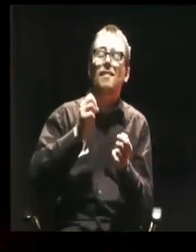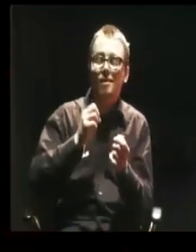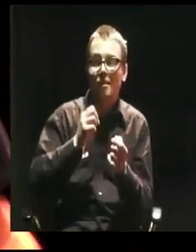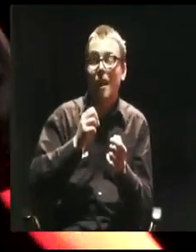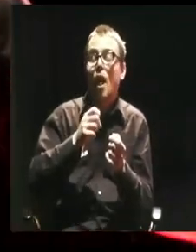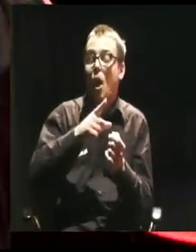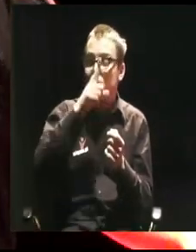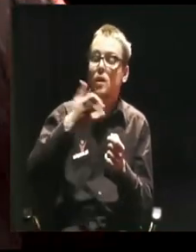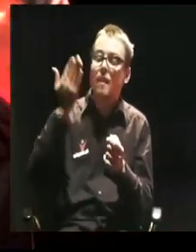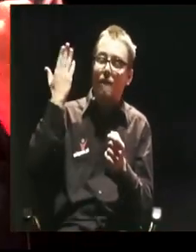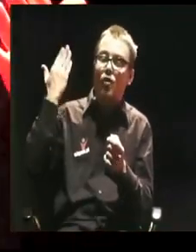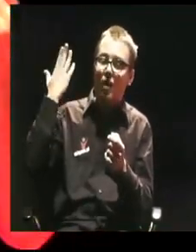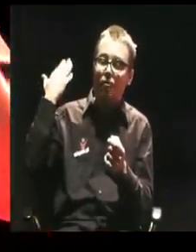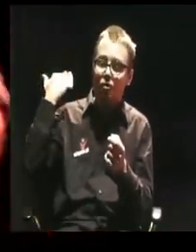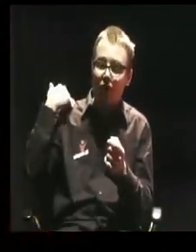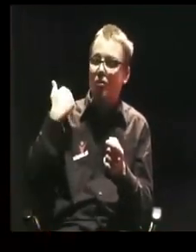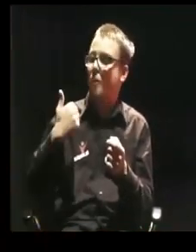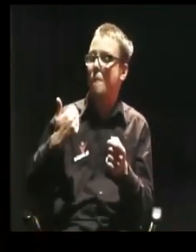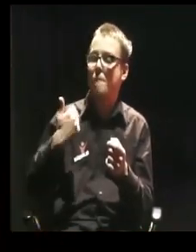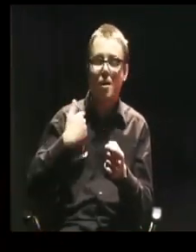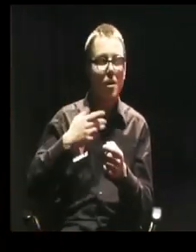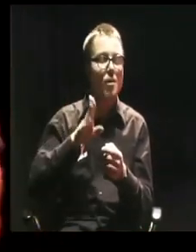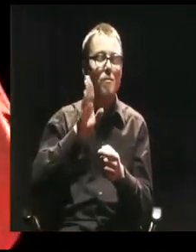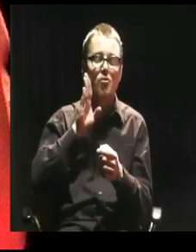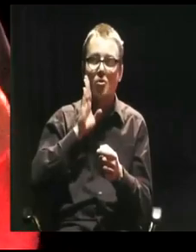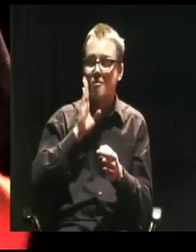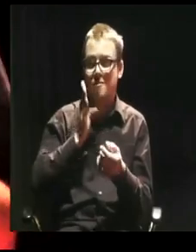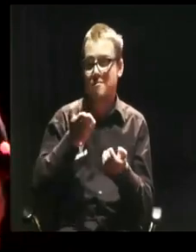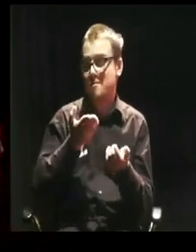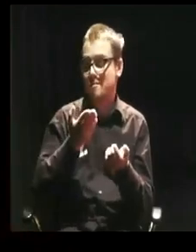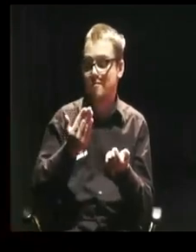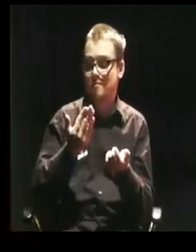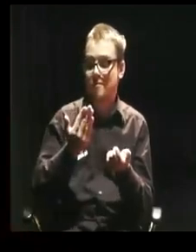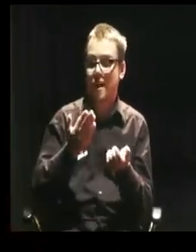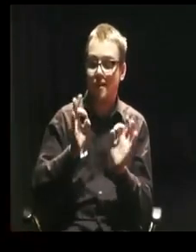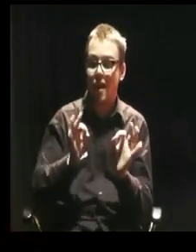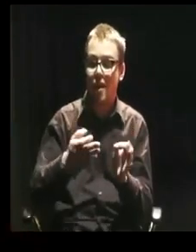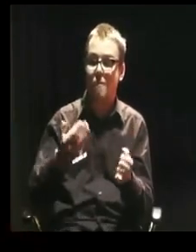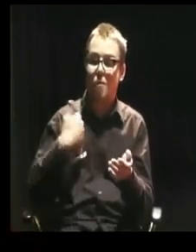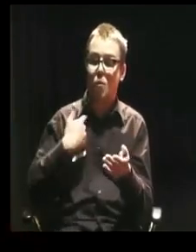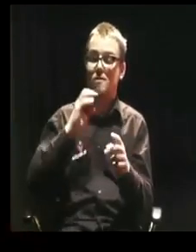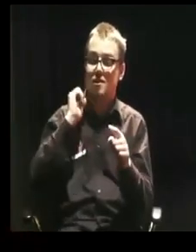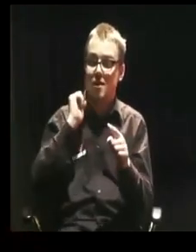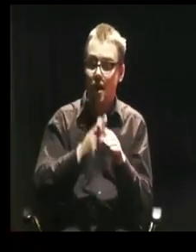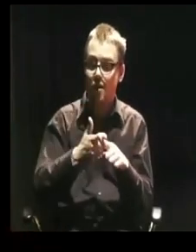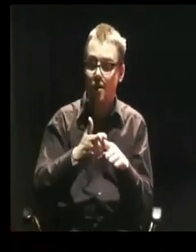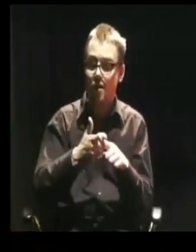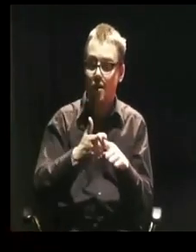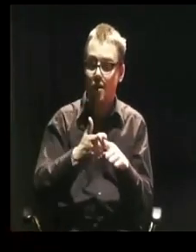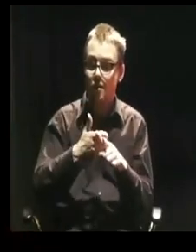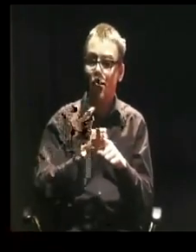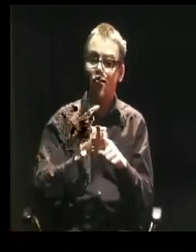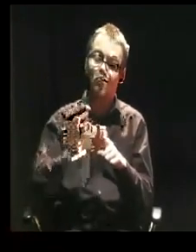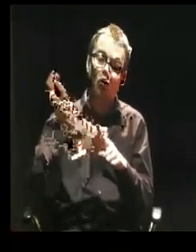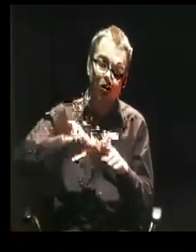historyczne z Pocztu Królów Polskich, z podręczników, oni naprawdę uprawiali seks, zabijali i bardzo lubili pieniądze. Jak my wszyscy.